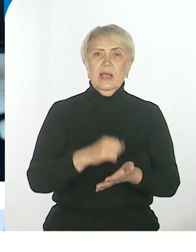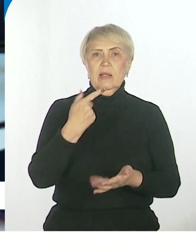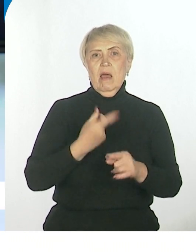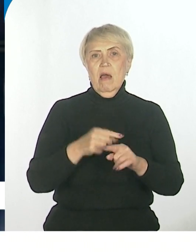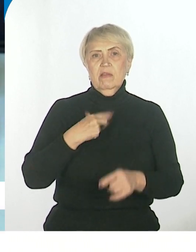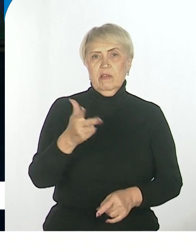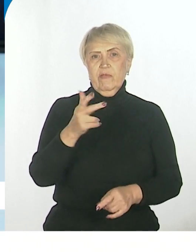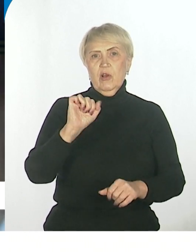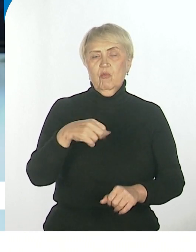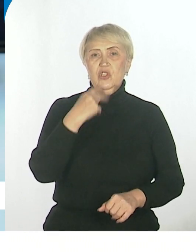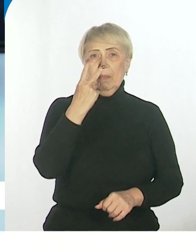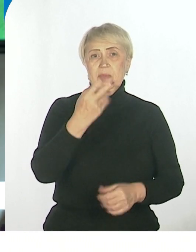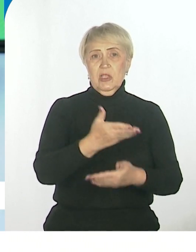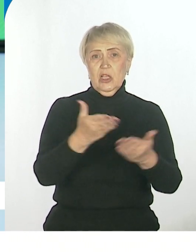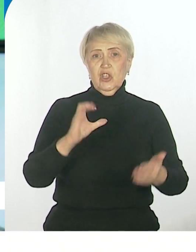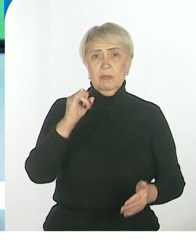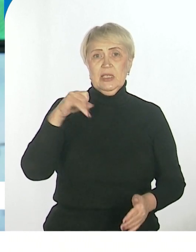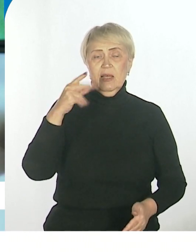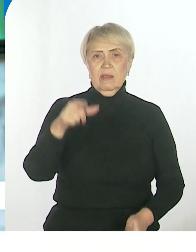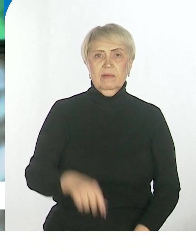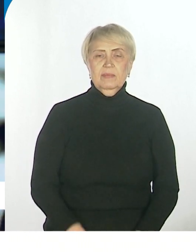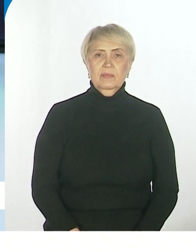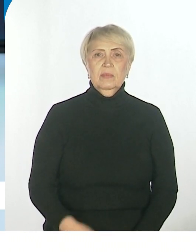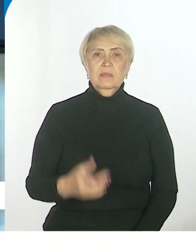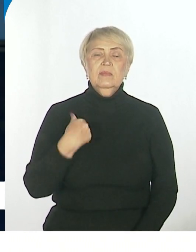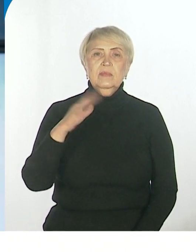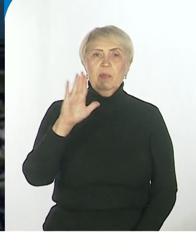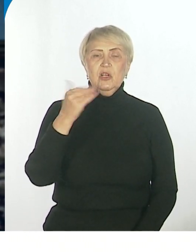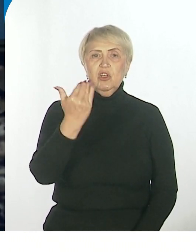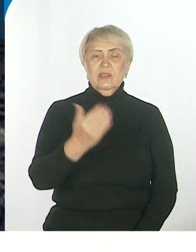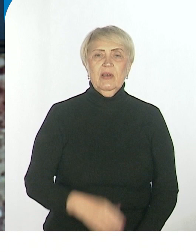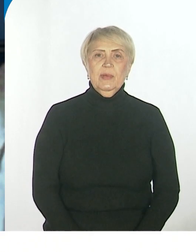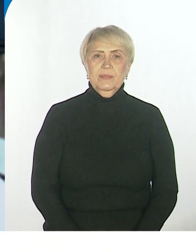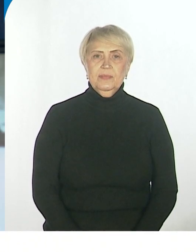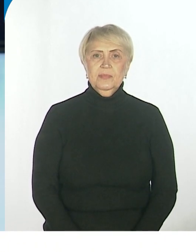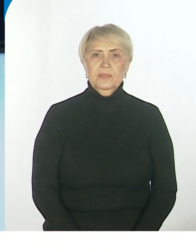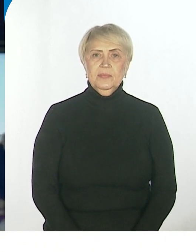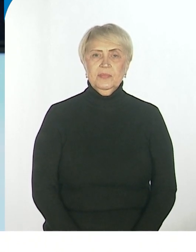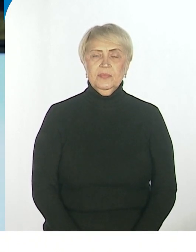можно посмотреть на нашем сайте. Я, Виктория Зыкова, прощаюсь с вами. До свидания.